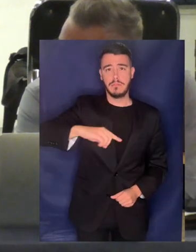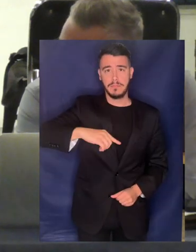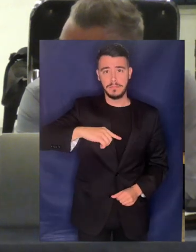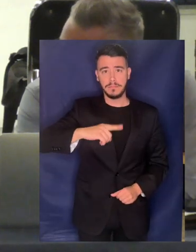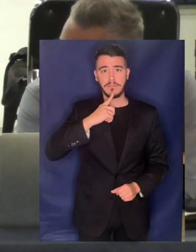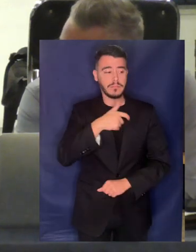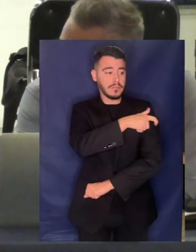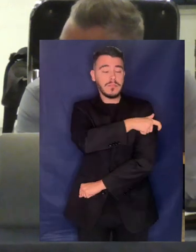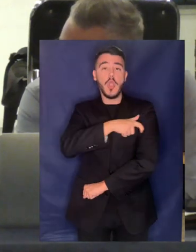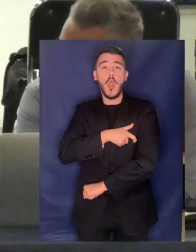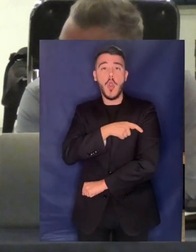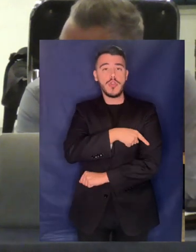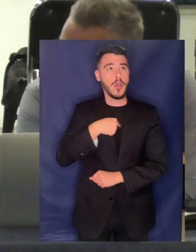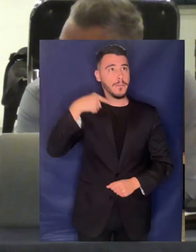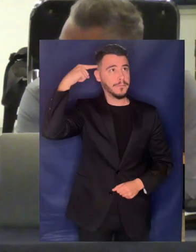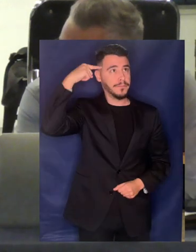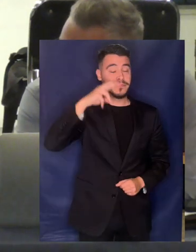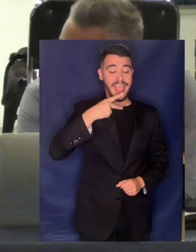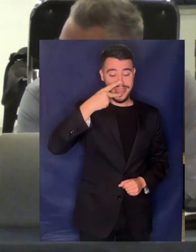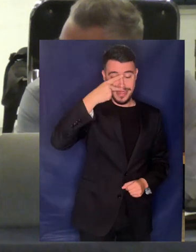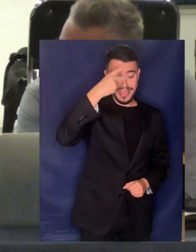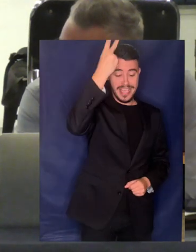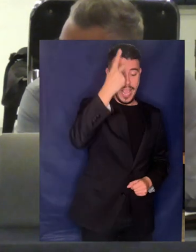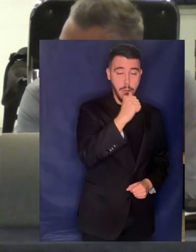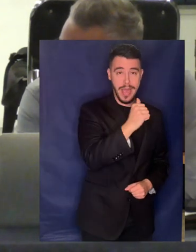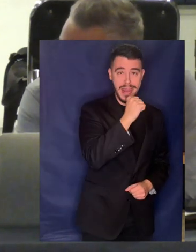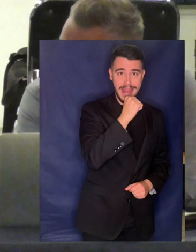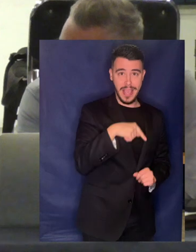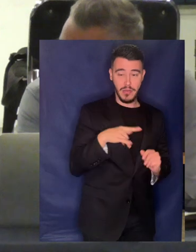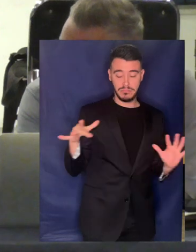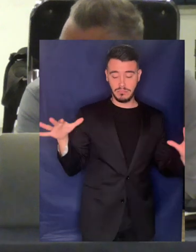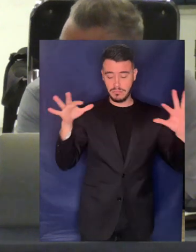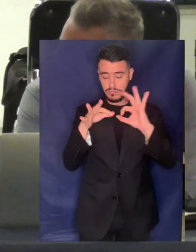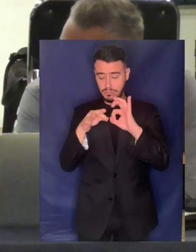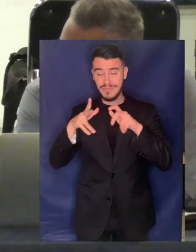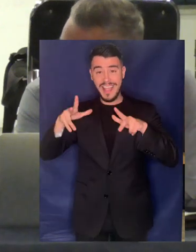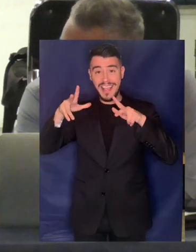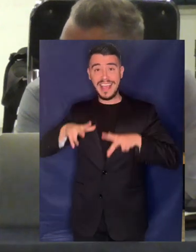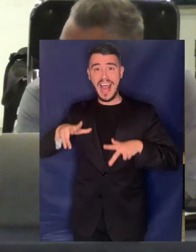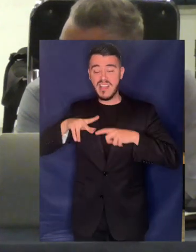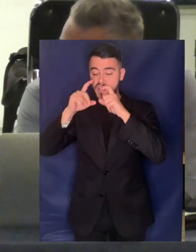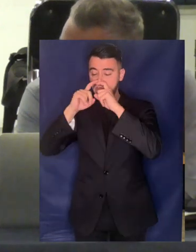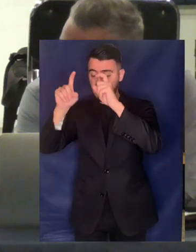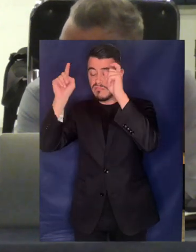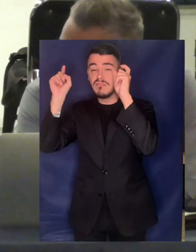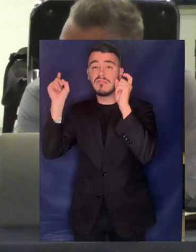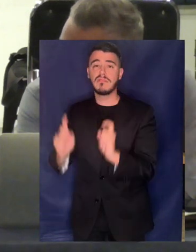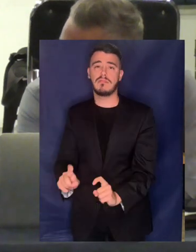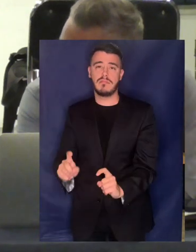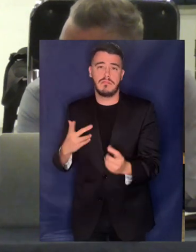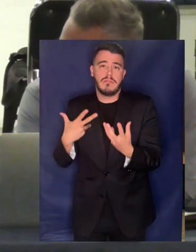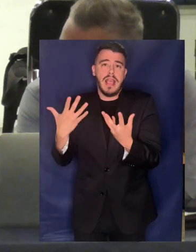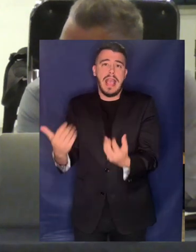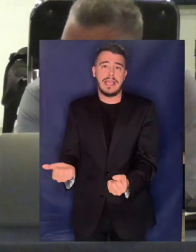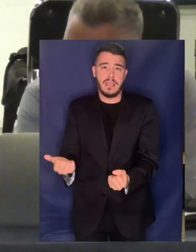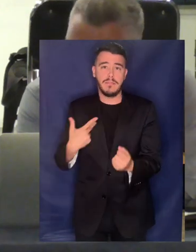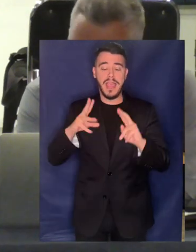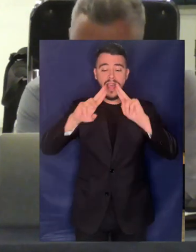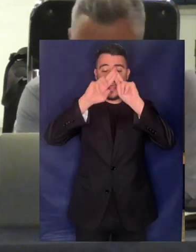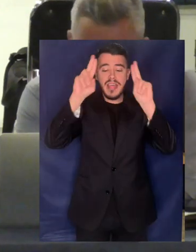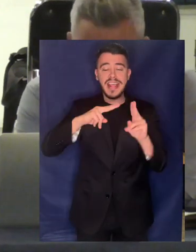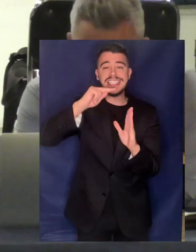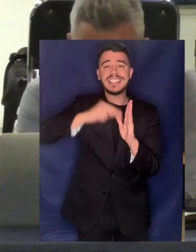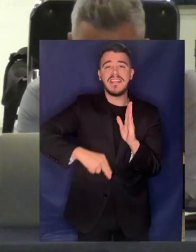συνδέει το δικαίωμα στο νερό με τις υποχρεώσεις των κρατών οι οποίες απορρέουν από το σύνολο των διεθνών συνθήκων για την